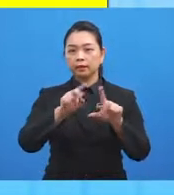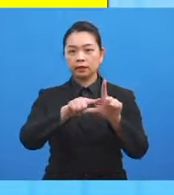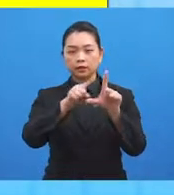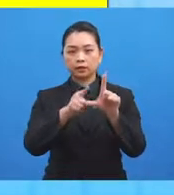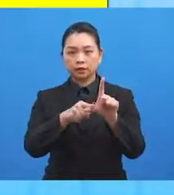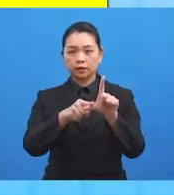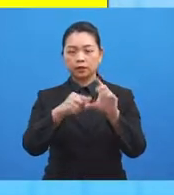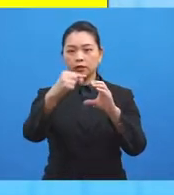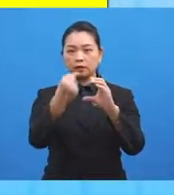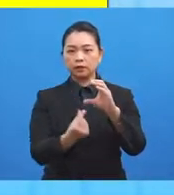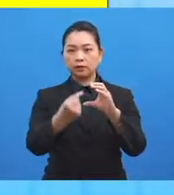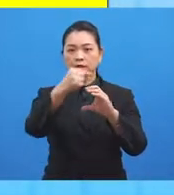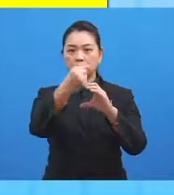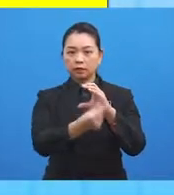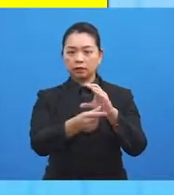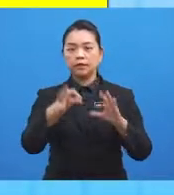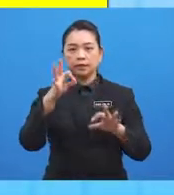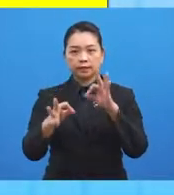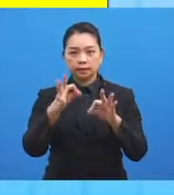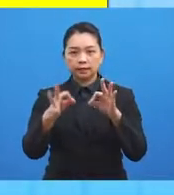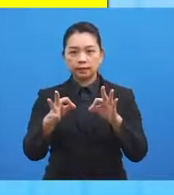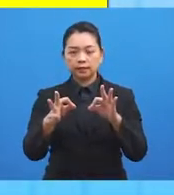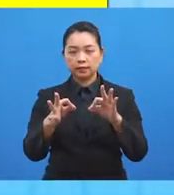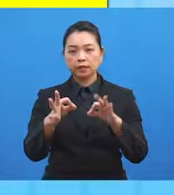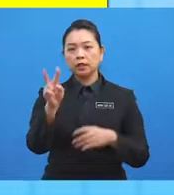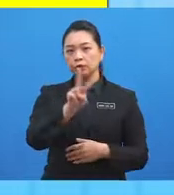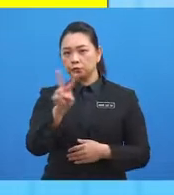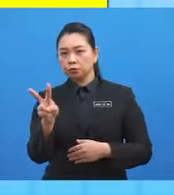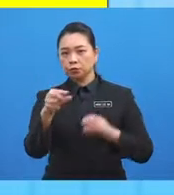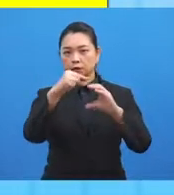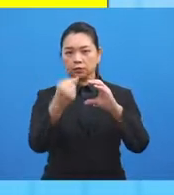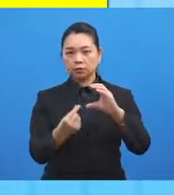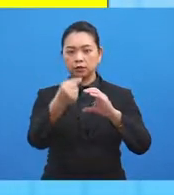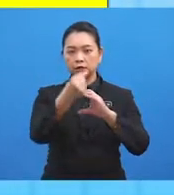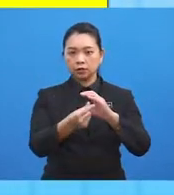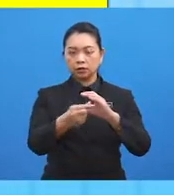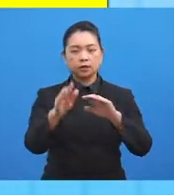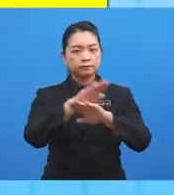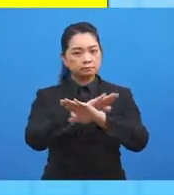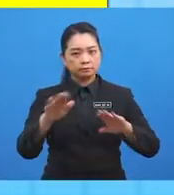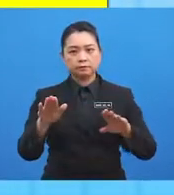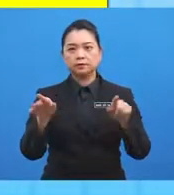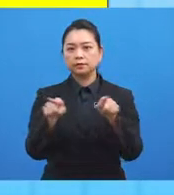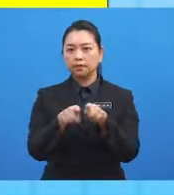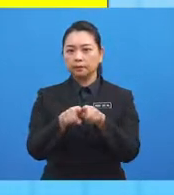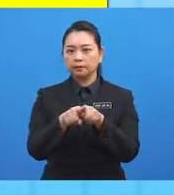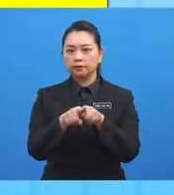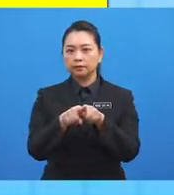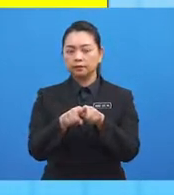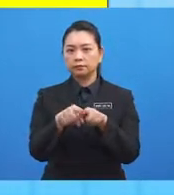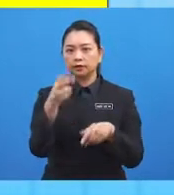longitude sekiranya arah kedua-dua longitude tidak sama, iaitu